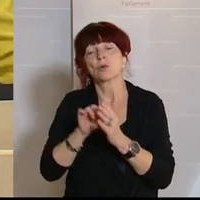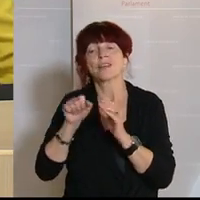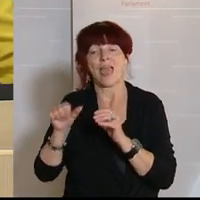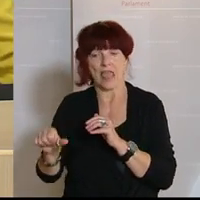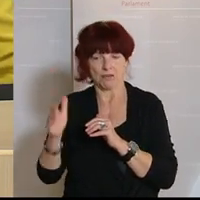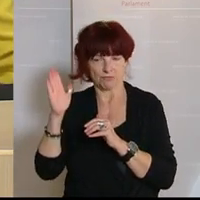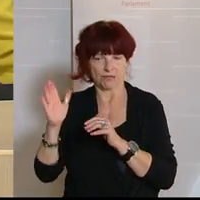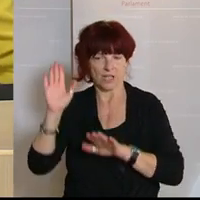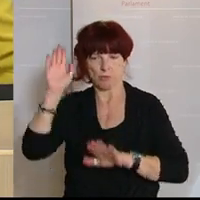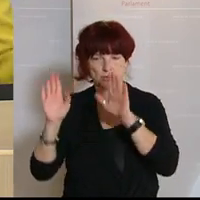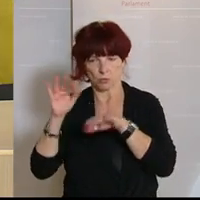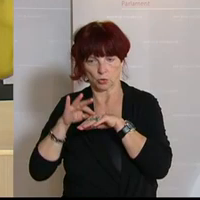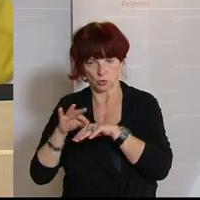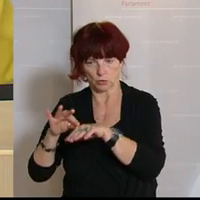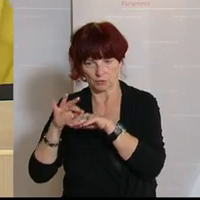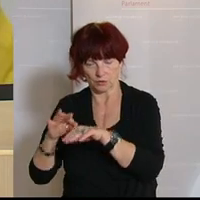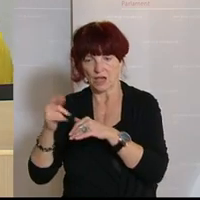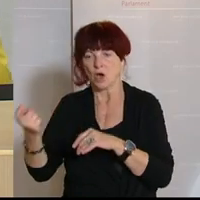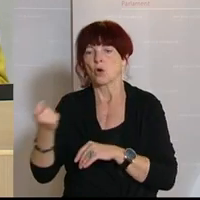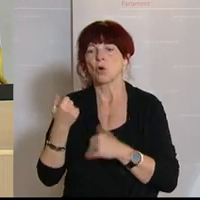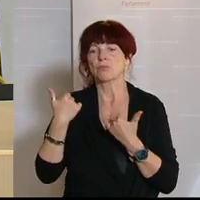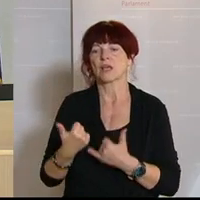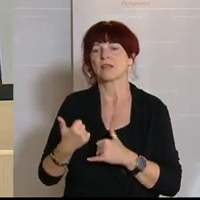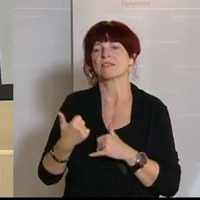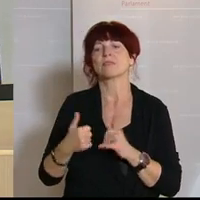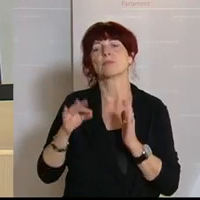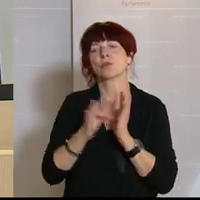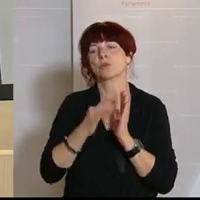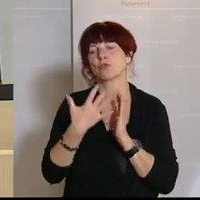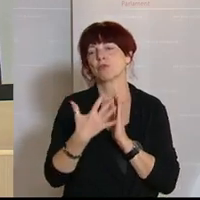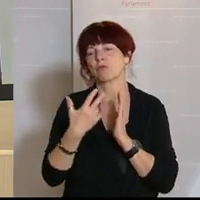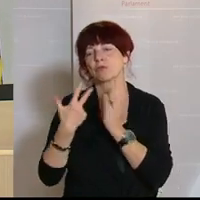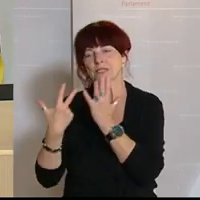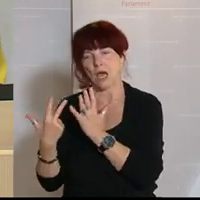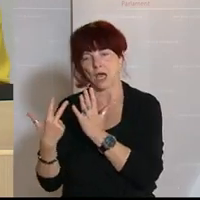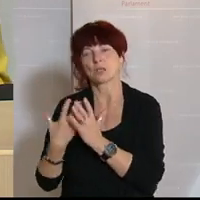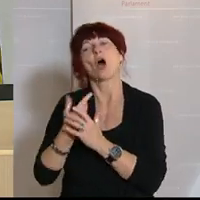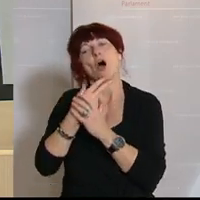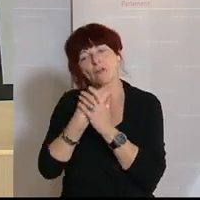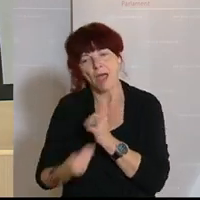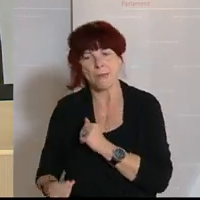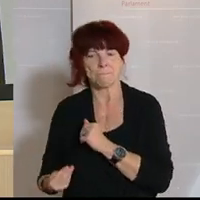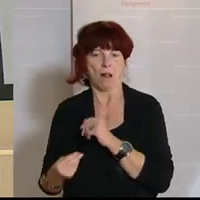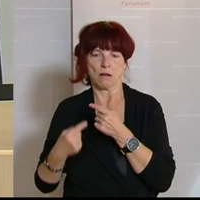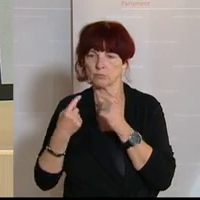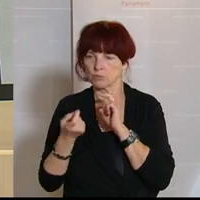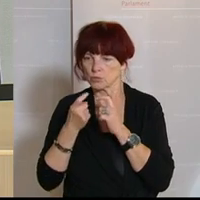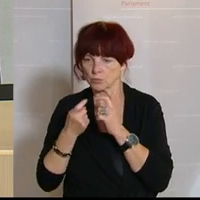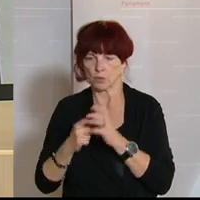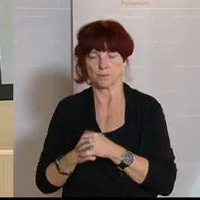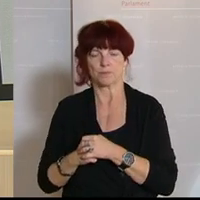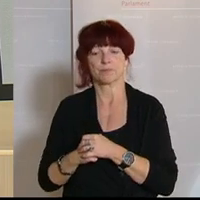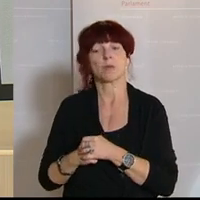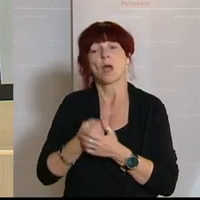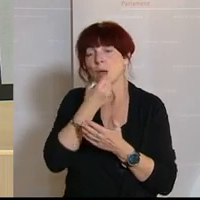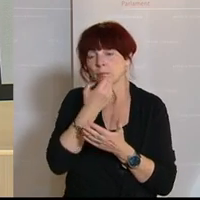damit gelangen wir zu den Punkten 5 bis 8 der Tagesordnung, über welche die Debatte unter einem durchgeführt wird. Es sind dies,